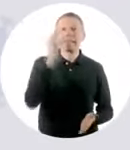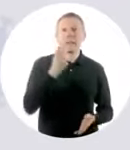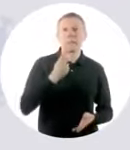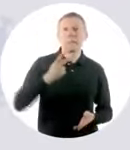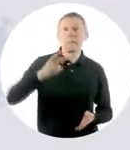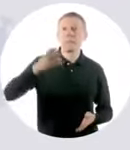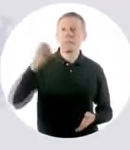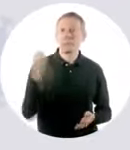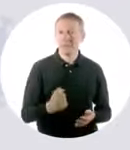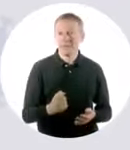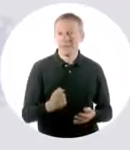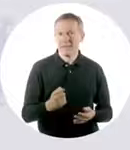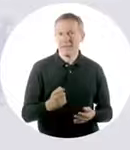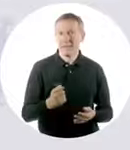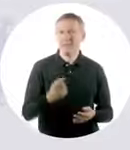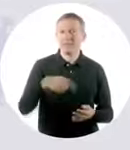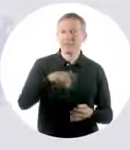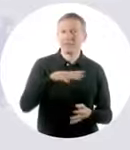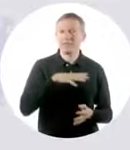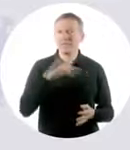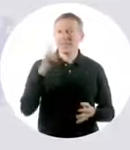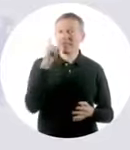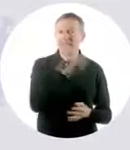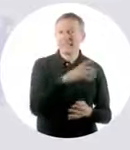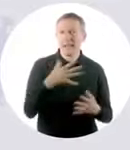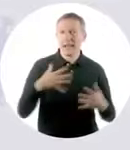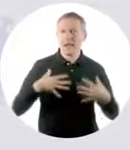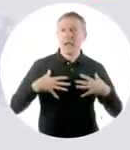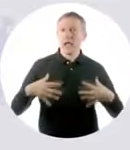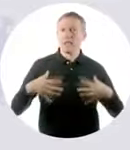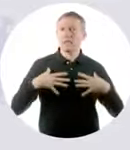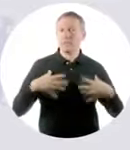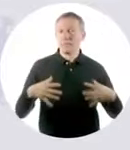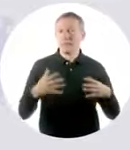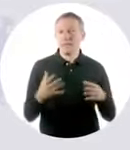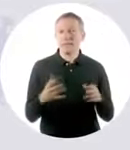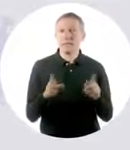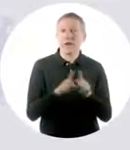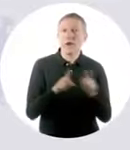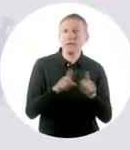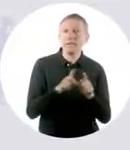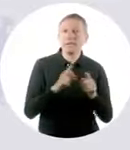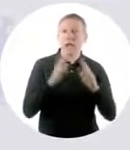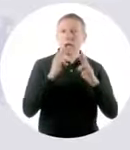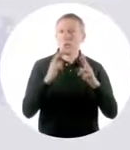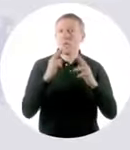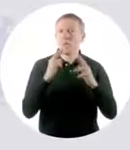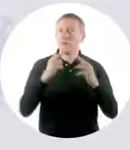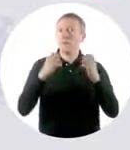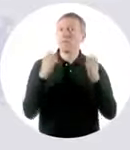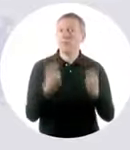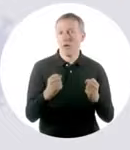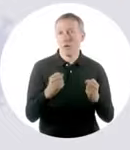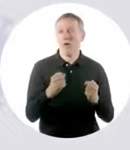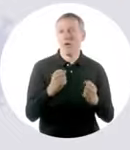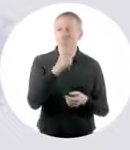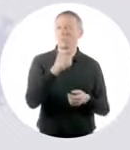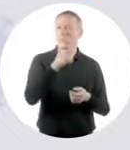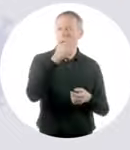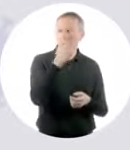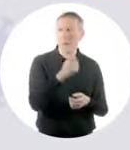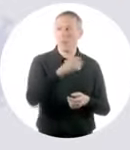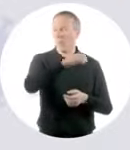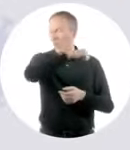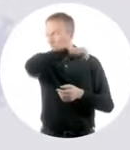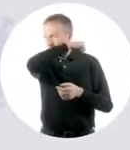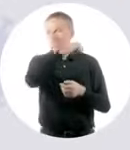la queue si vous n'avez pas de signe de la maladie. Allez faire caca chez un alcoolique. Limitez les contacts avec d'autres cons que vous. Tout interdit est interdit.